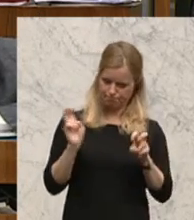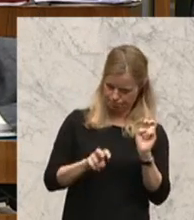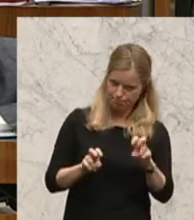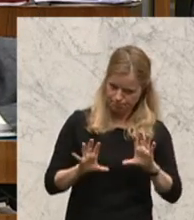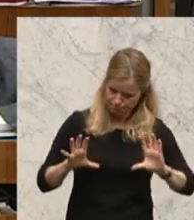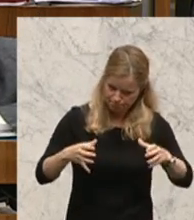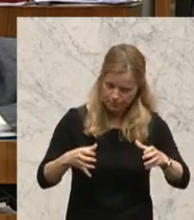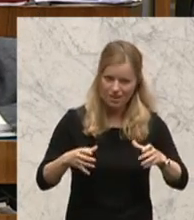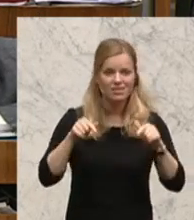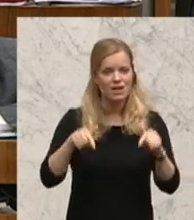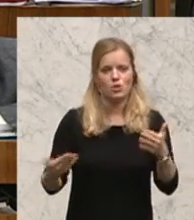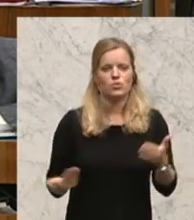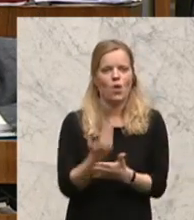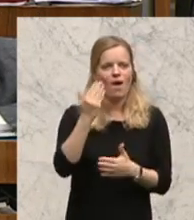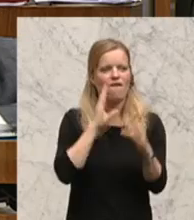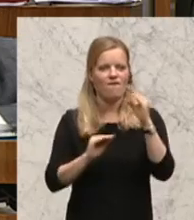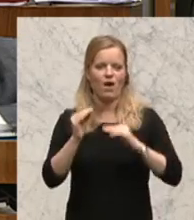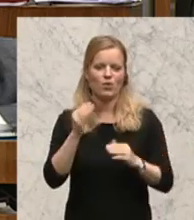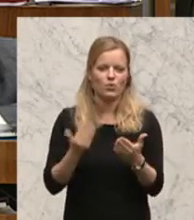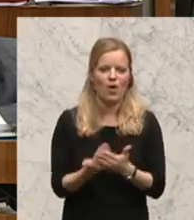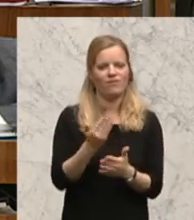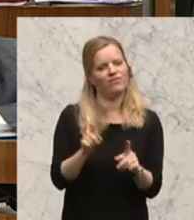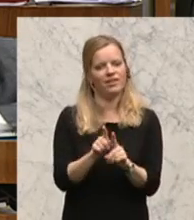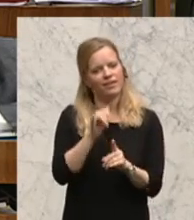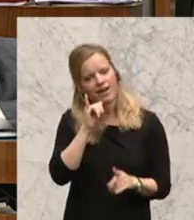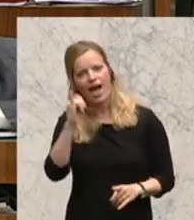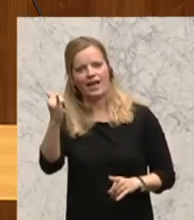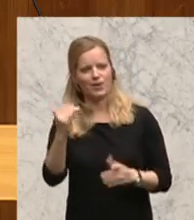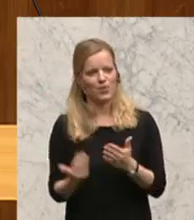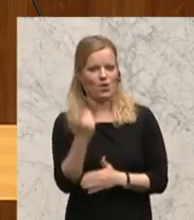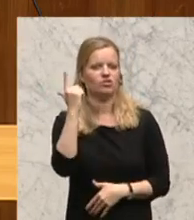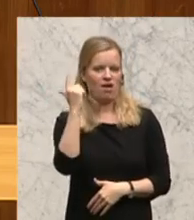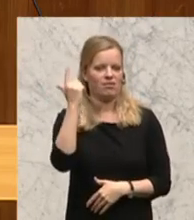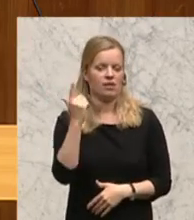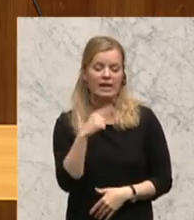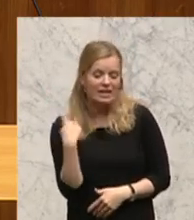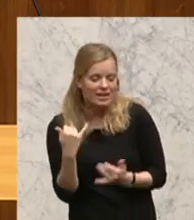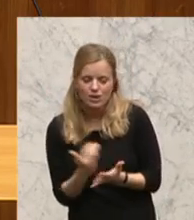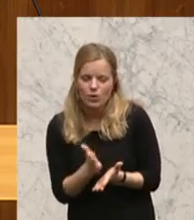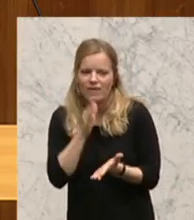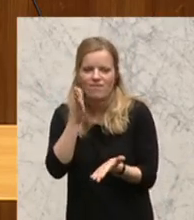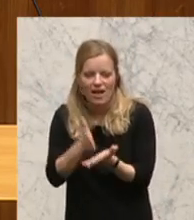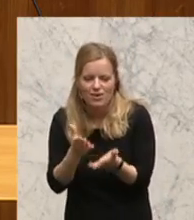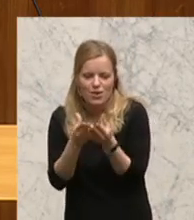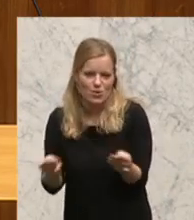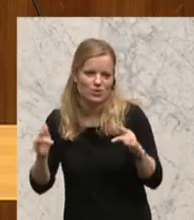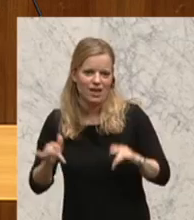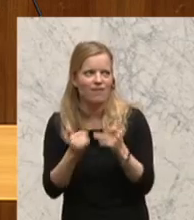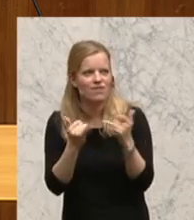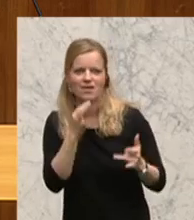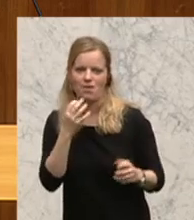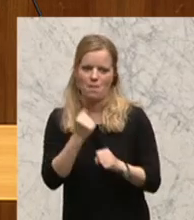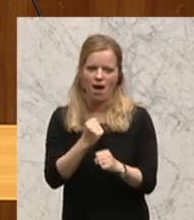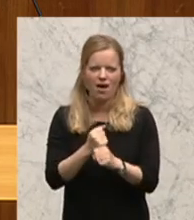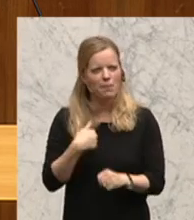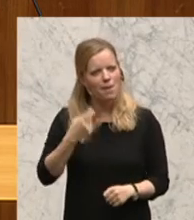müssen wir auch Erfahrungen sammeln. Also wir haben auch nicht die fünf Patentrezepte und Sanktionen müssen wir es machen. Aber dass wir die Bürger anders einbinden heutzutage, als wie zu Zeiten